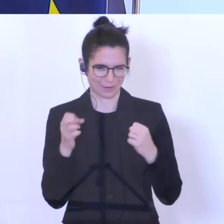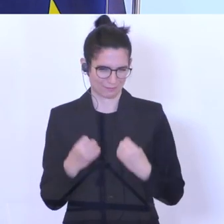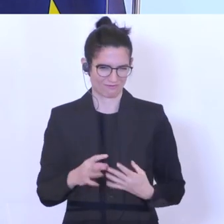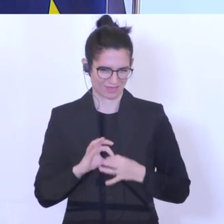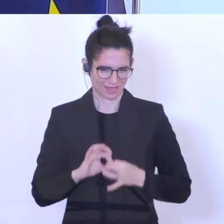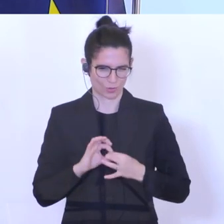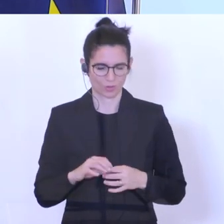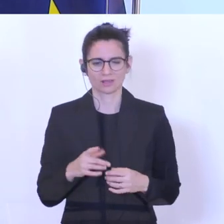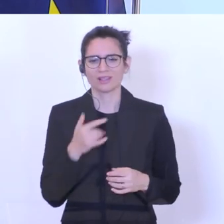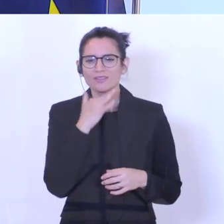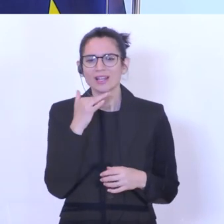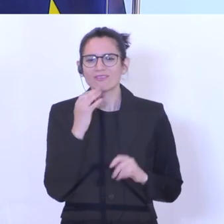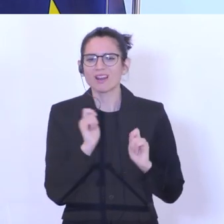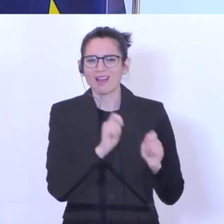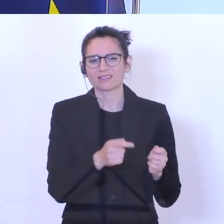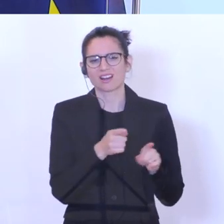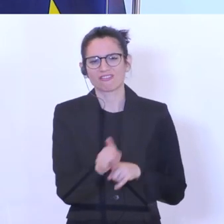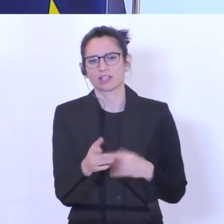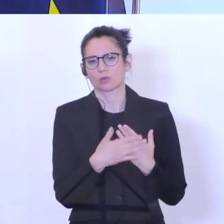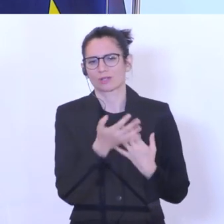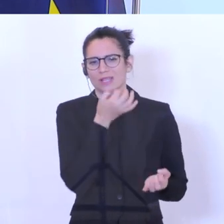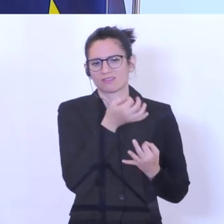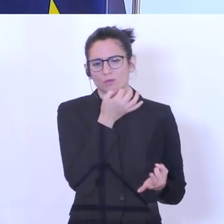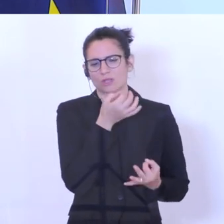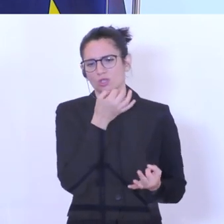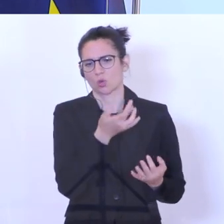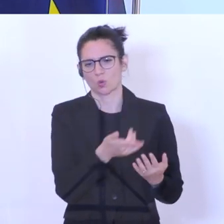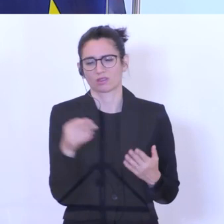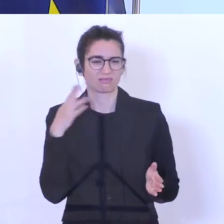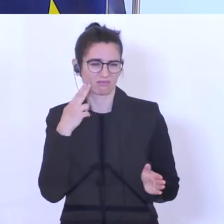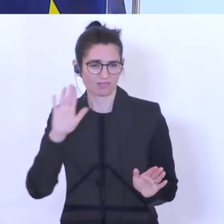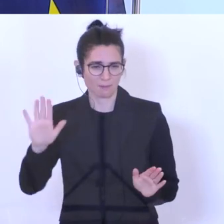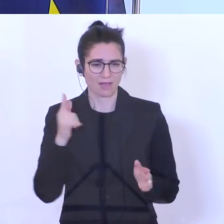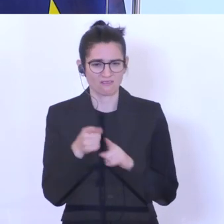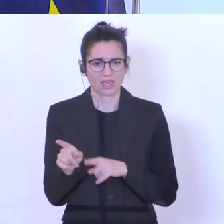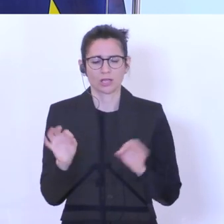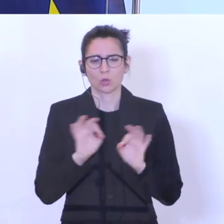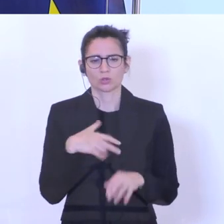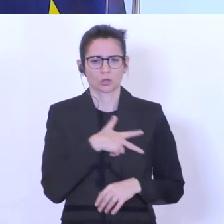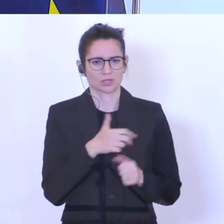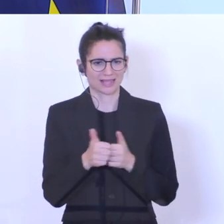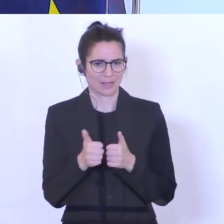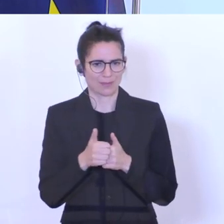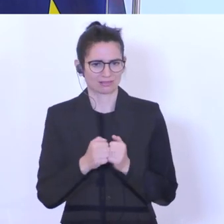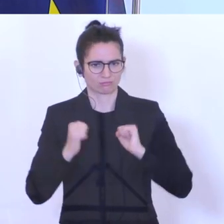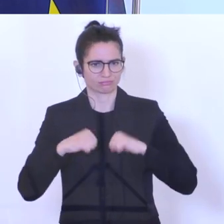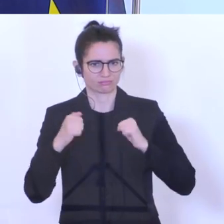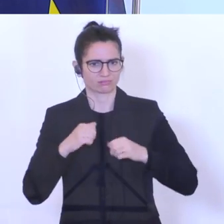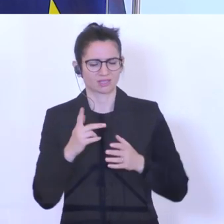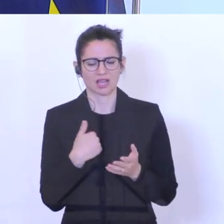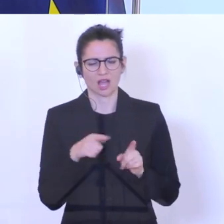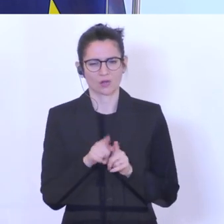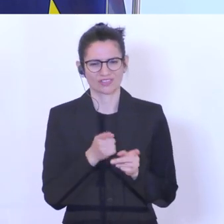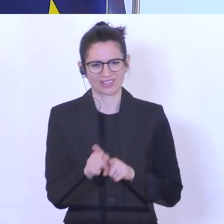darum, dass bei manchen Anträgen fehlen nach wie vor Informationen seitens des Unternehmens, aber auch seitens der Sozialpartnervereinbarung und